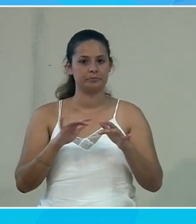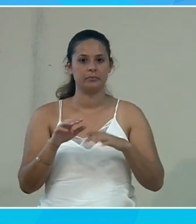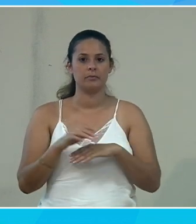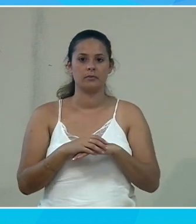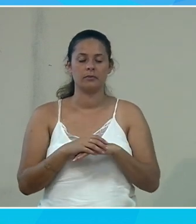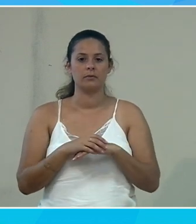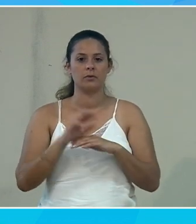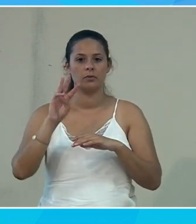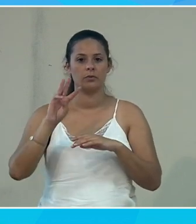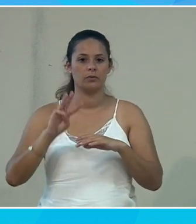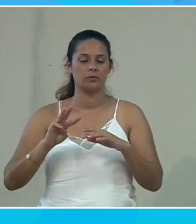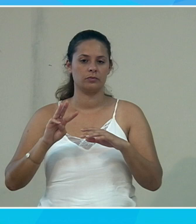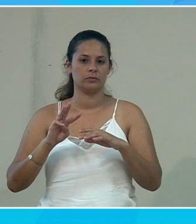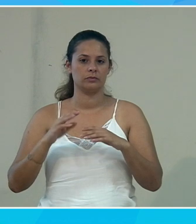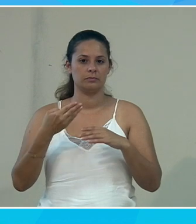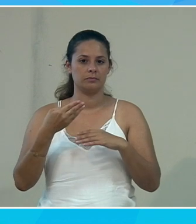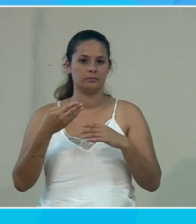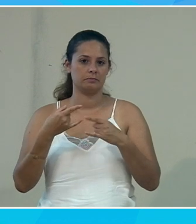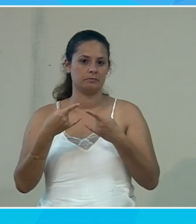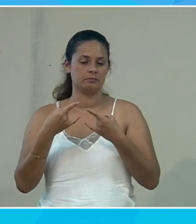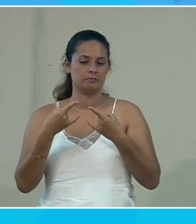Windows Act, je vais dire Microsoft,